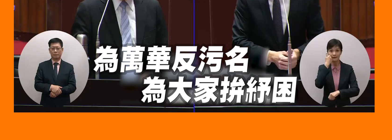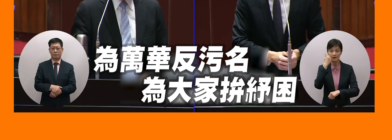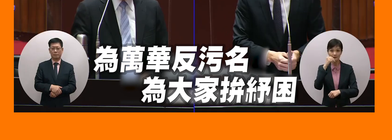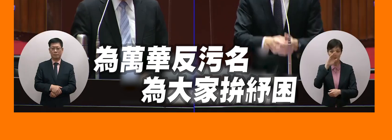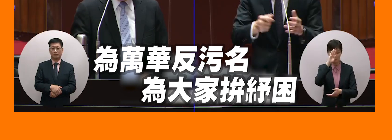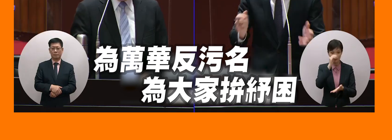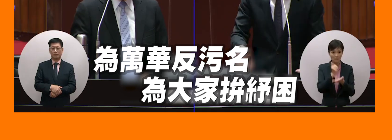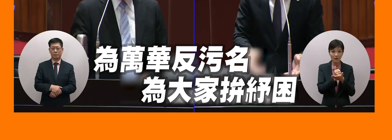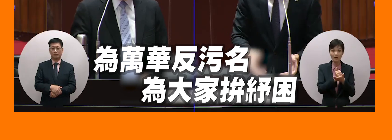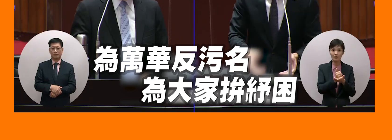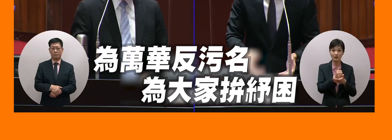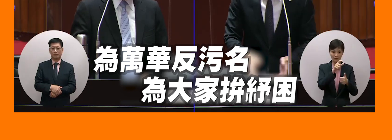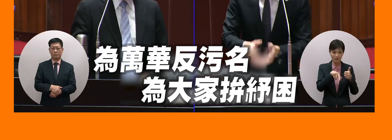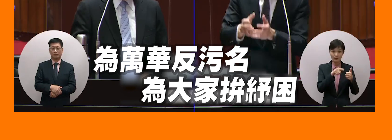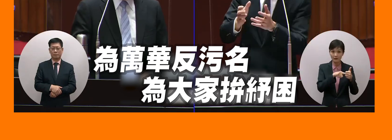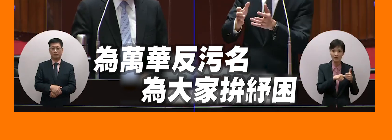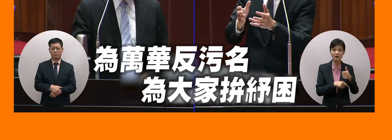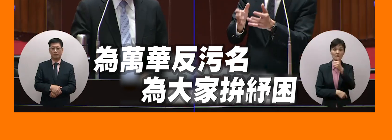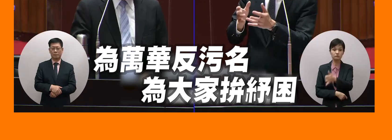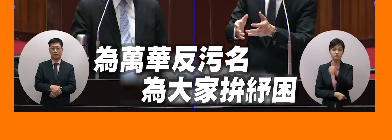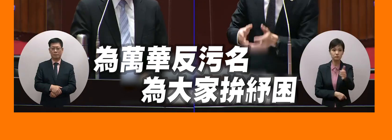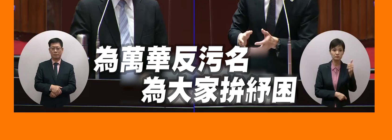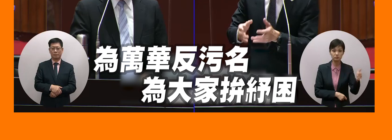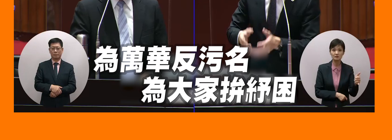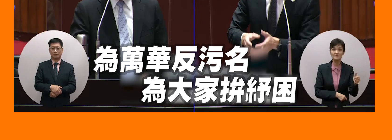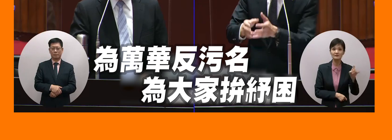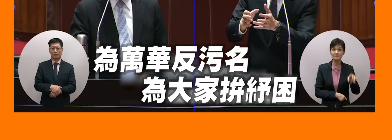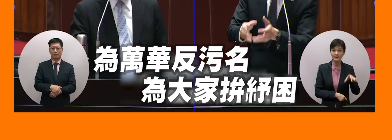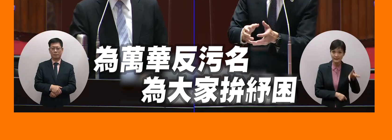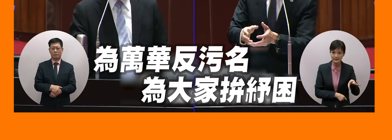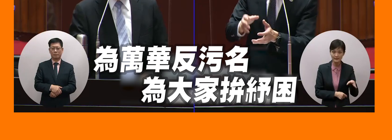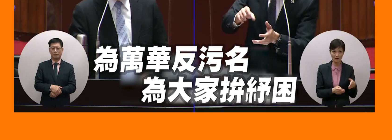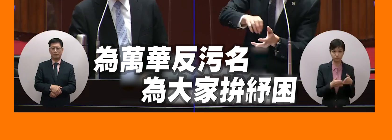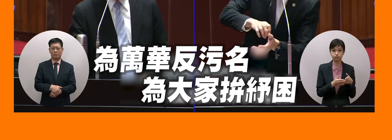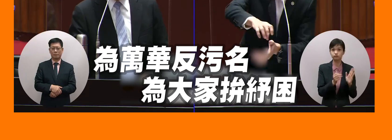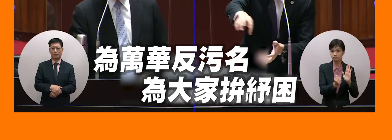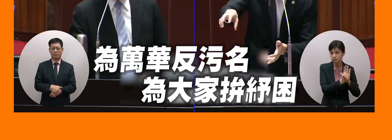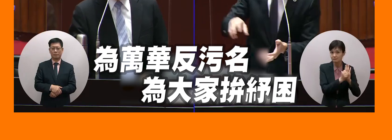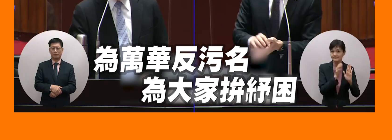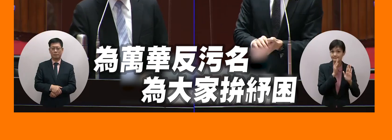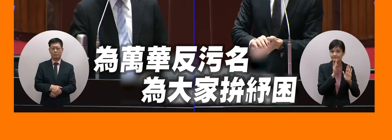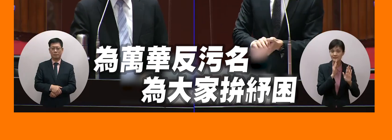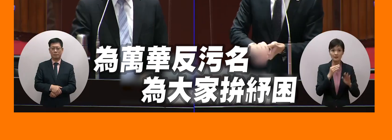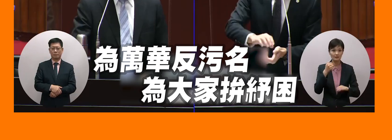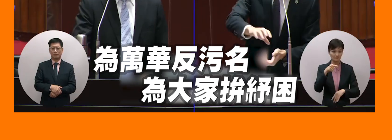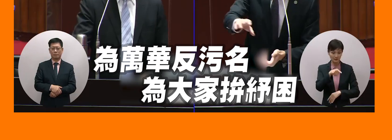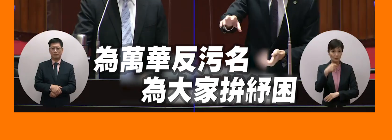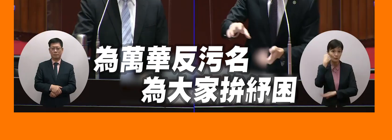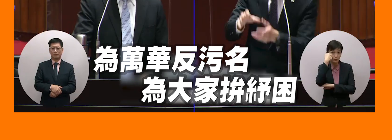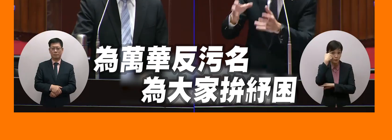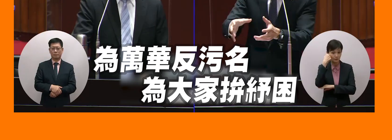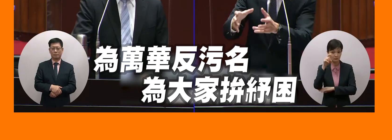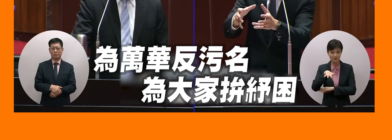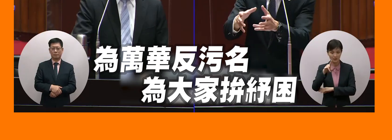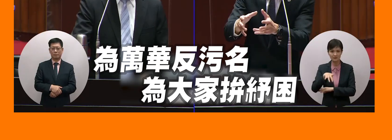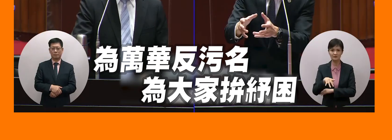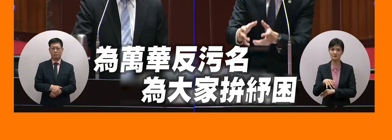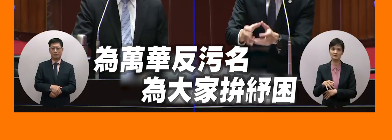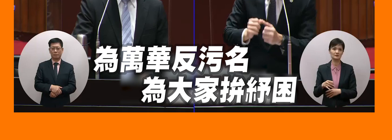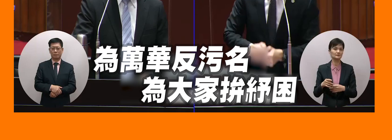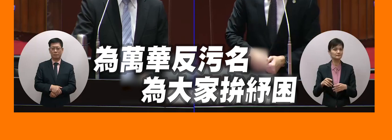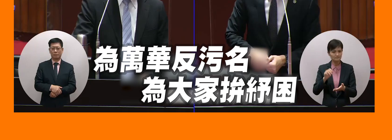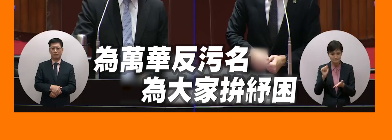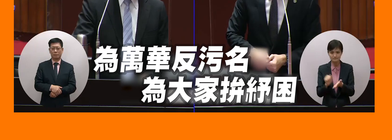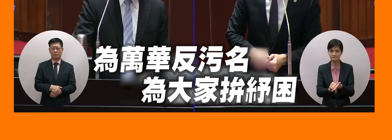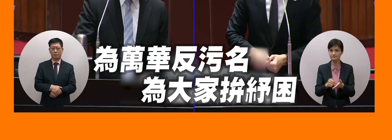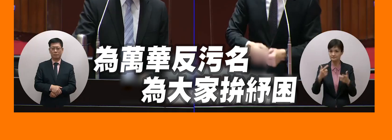他住在哪裡他住在哪裡根本不是重點要看這個要看他去哪裡為什麼樣的所在比較多這個